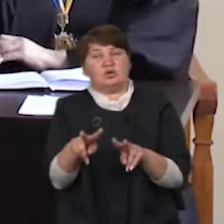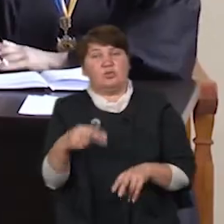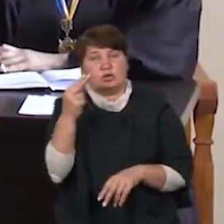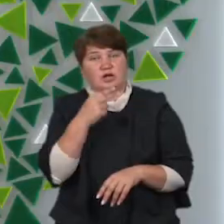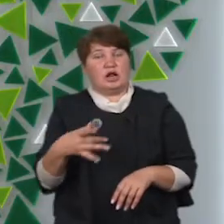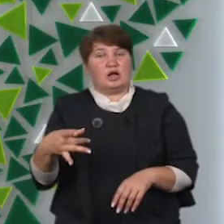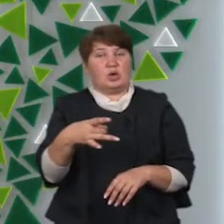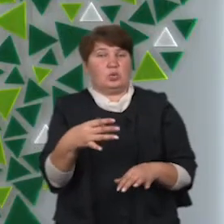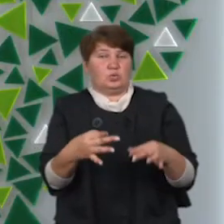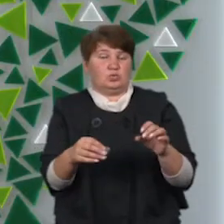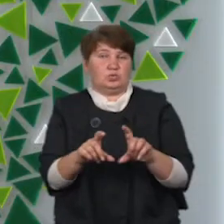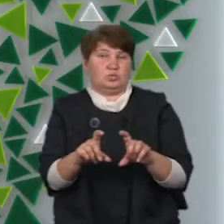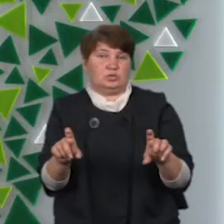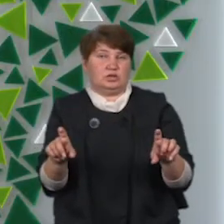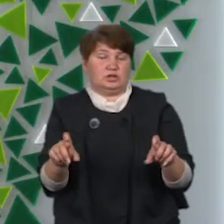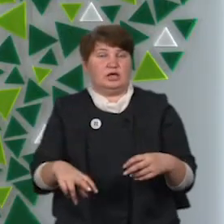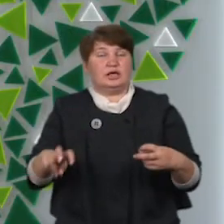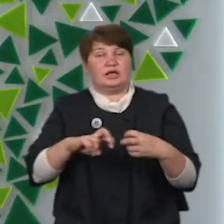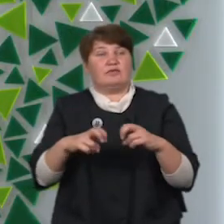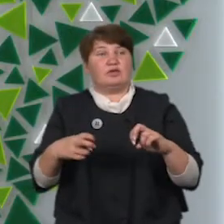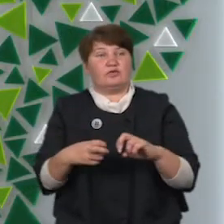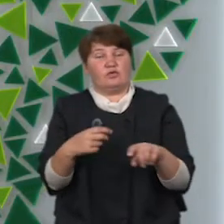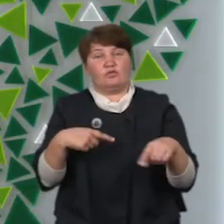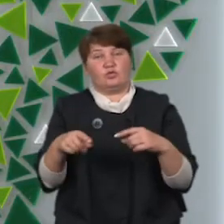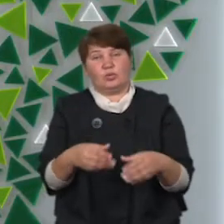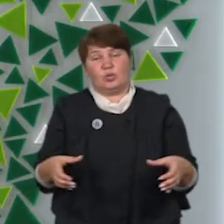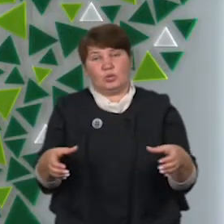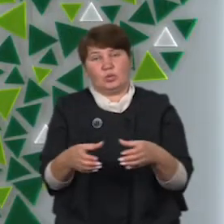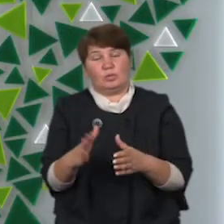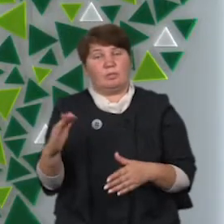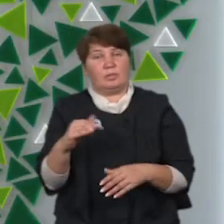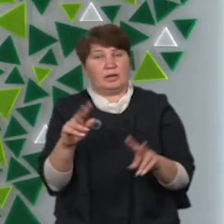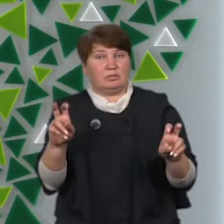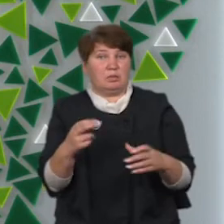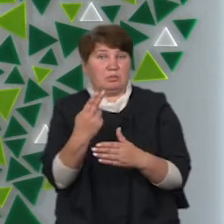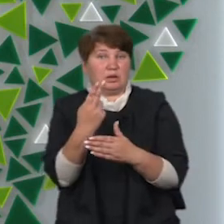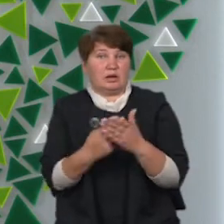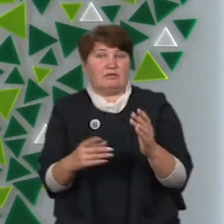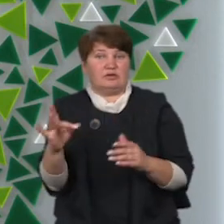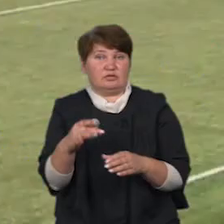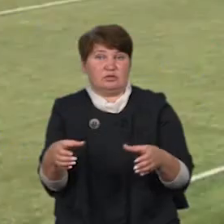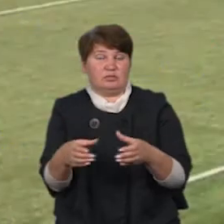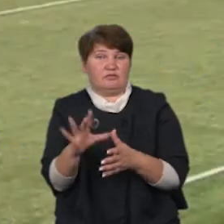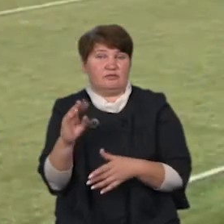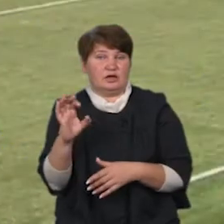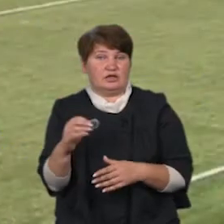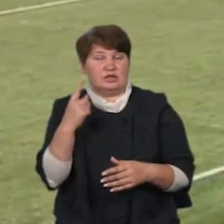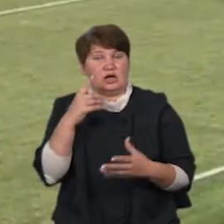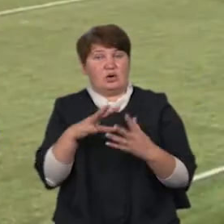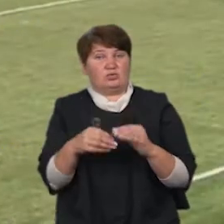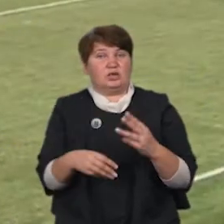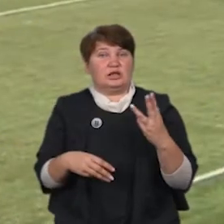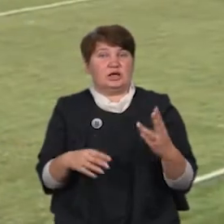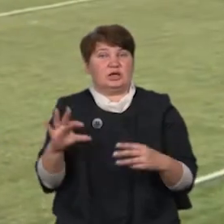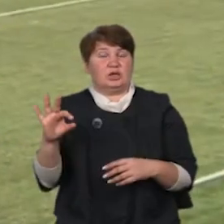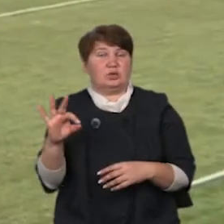суді. Івано-Франківський футбольний клуб «Прикарпаття» програв рівненській команді «Верес» із рахунком 3-0 у межах